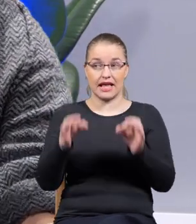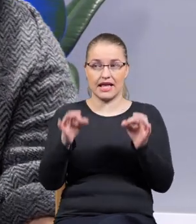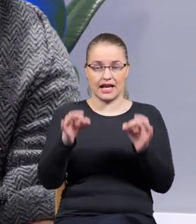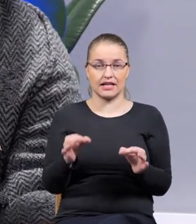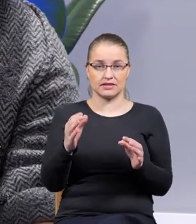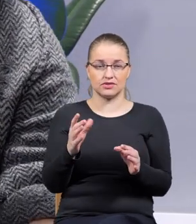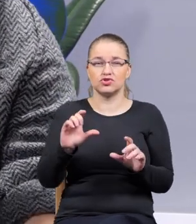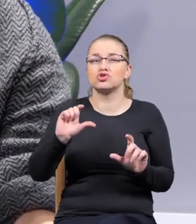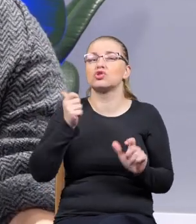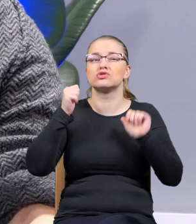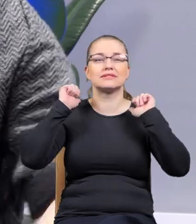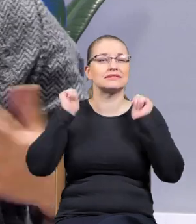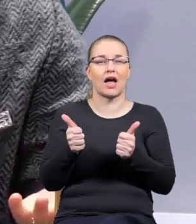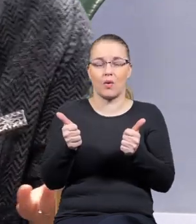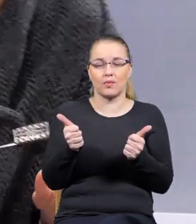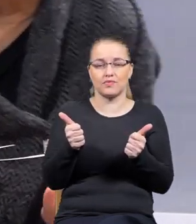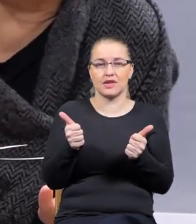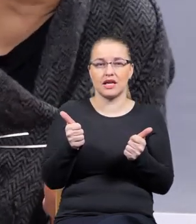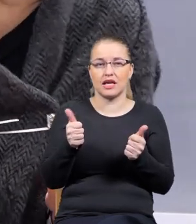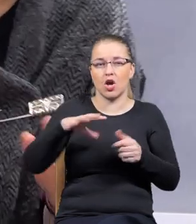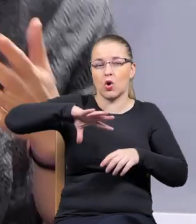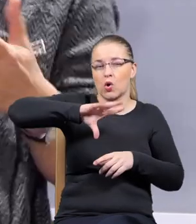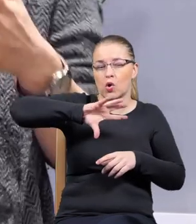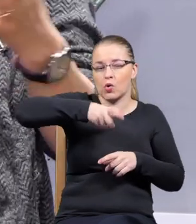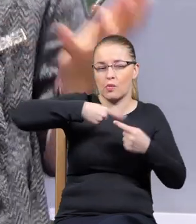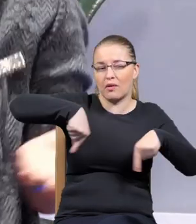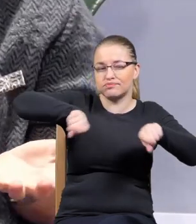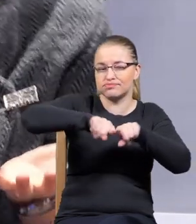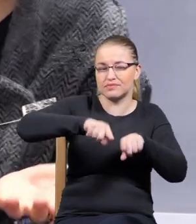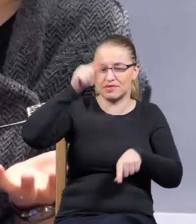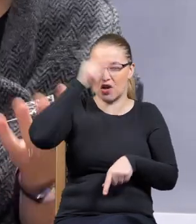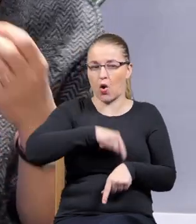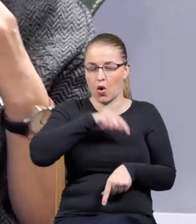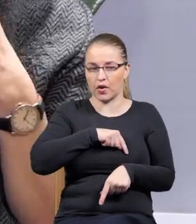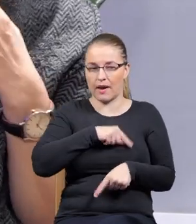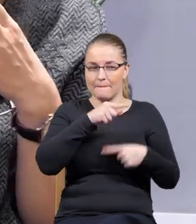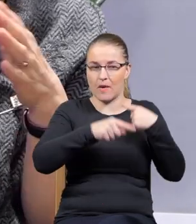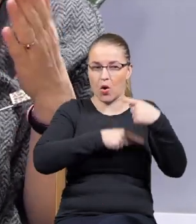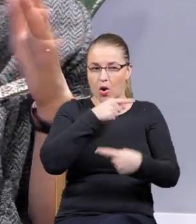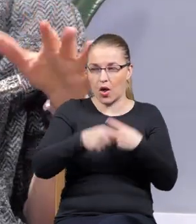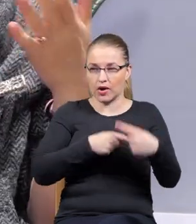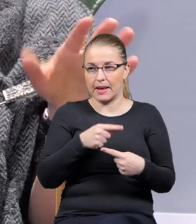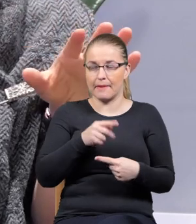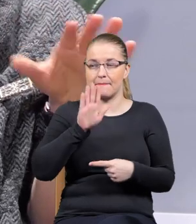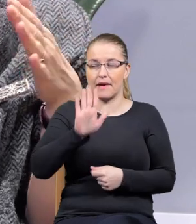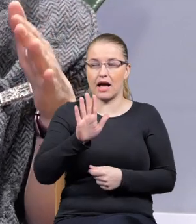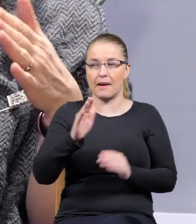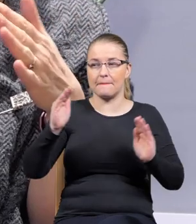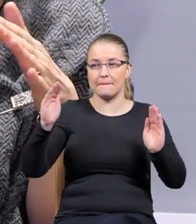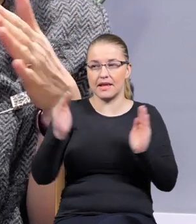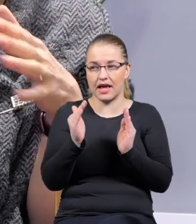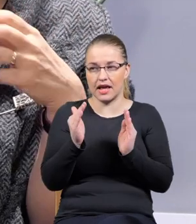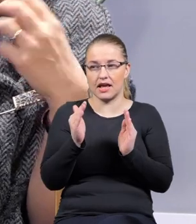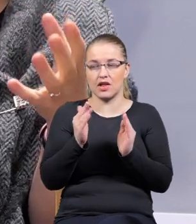że dzisiaj coś się stało takiego z jakiejś takiej zbiorowej psychologii, że te pokolenia dużo